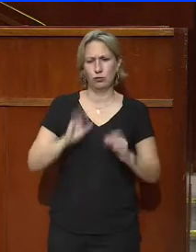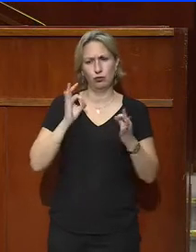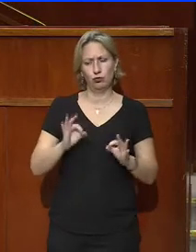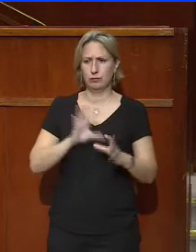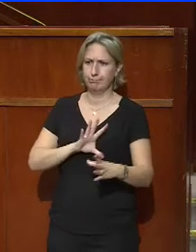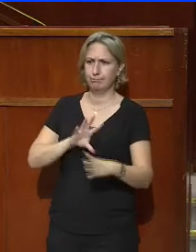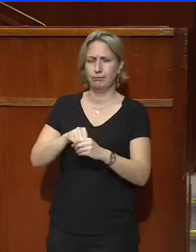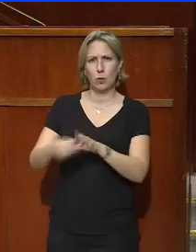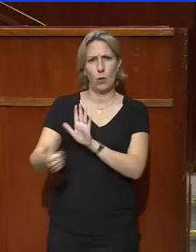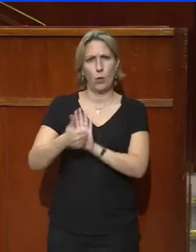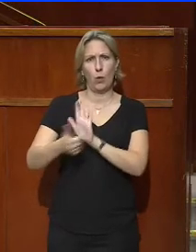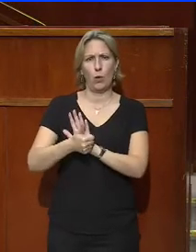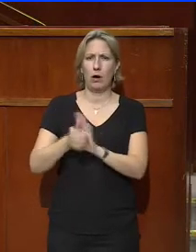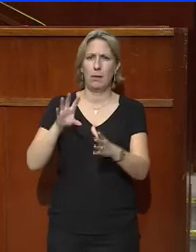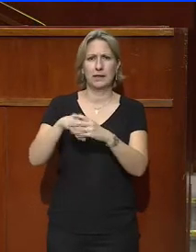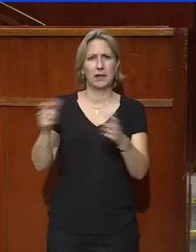dans son rôle institutionnel.